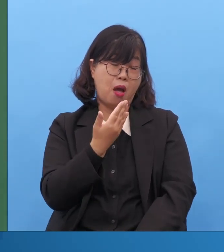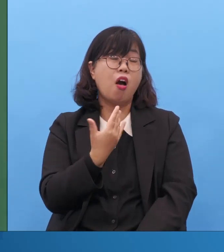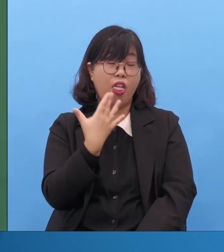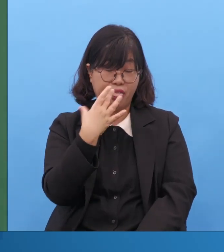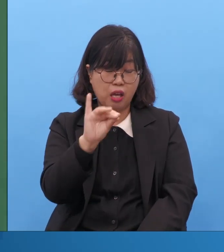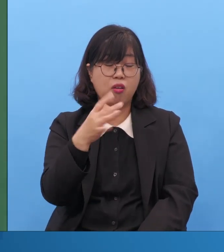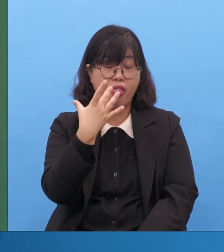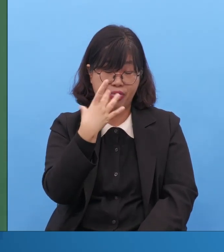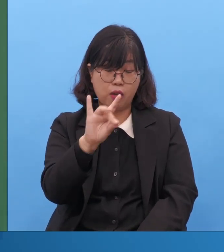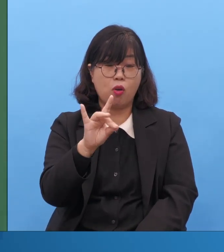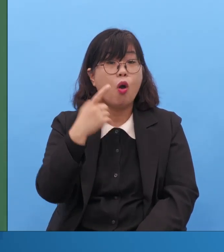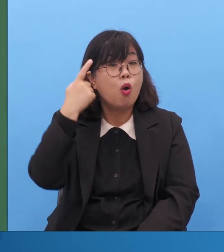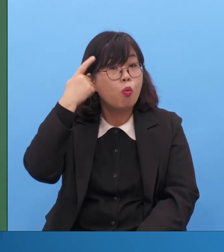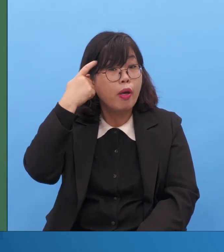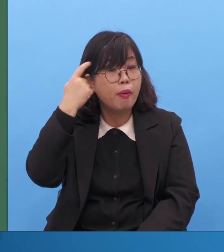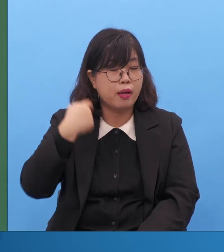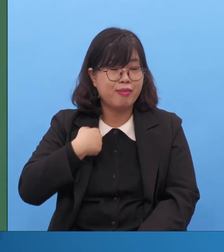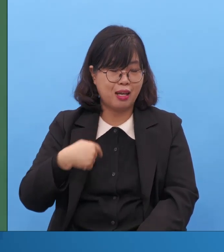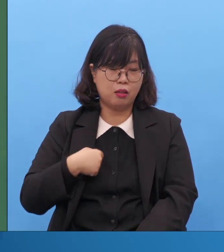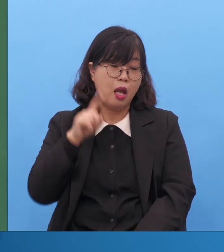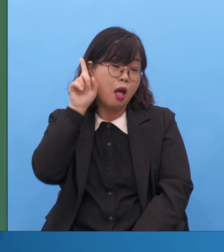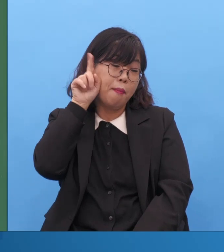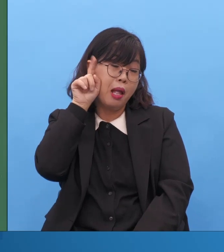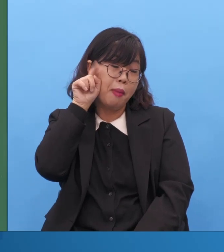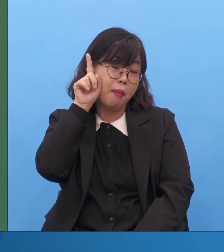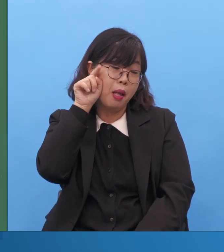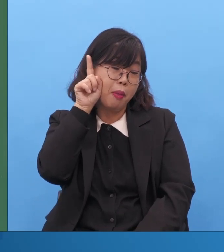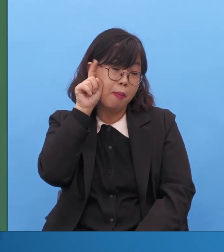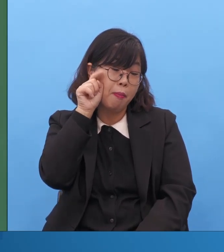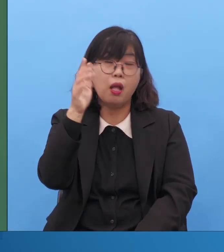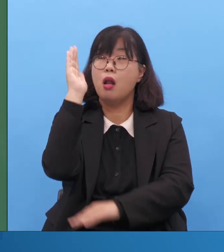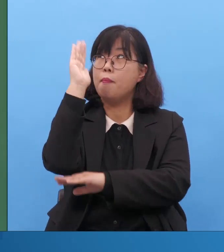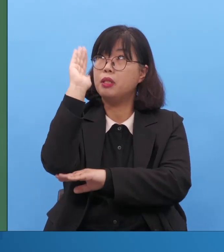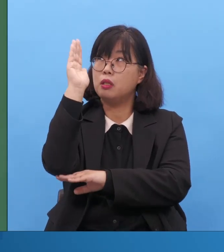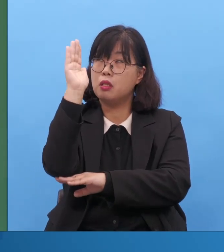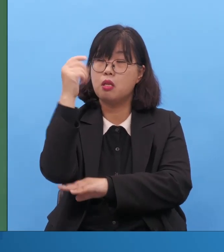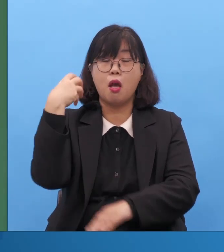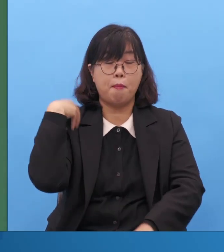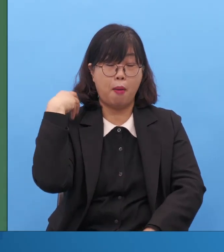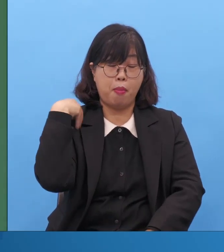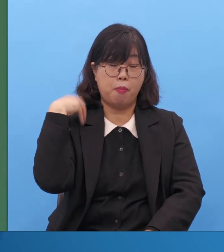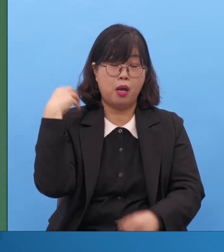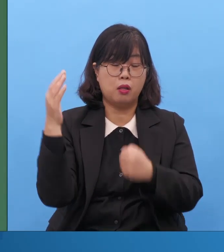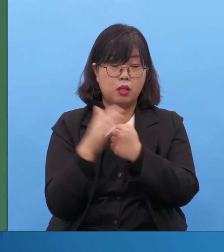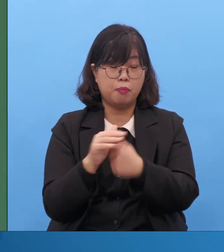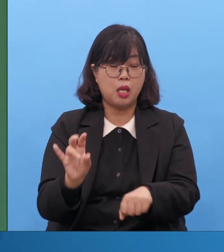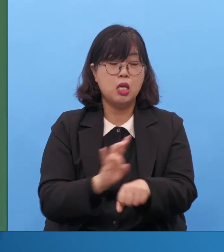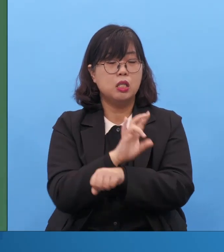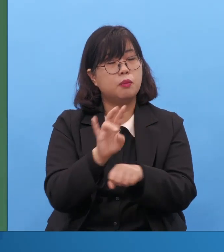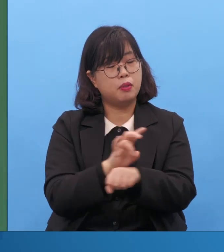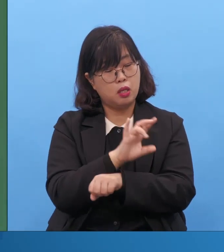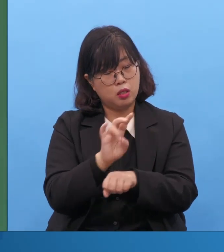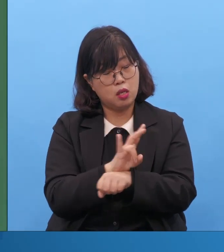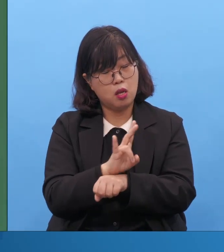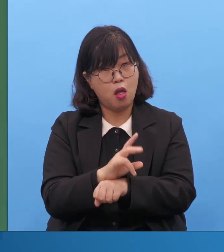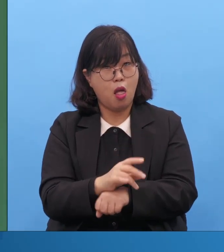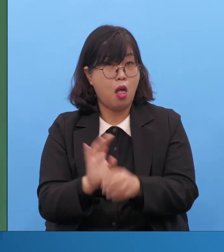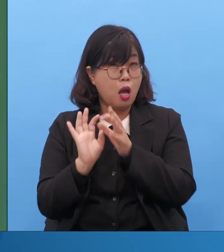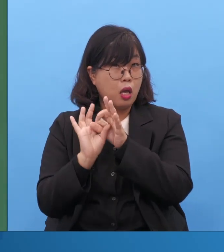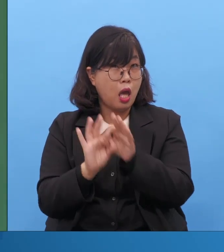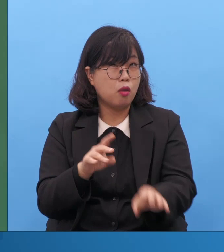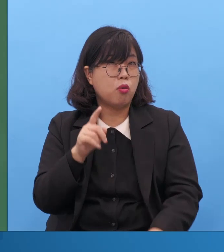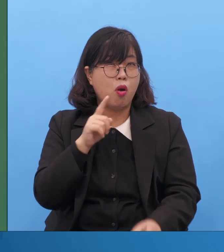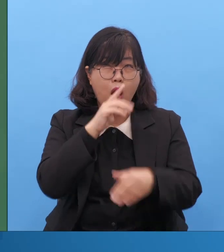이 메시지를 준비하고 여러분과 함께 세계 전도자들을 같이 이렇게 전 세계를 우리 여정을 가는 데는 저는